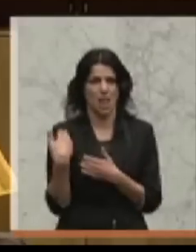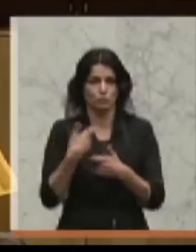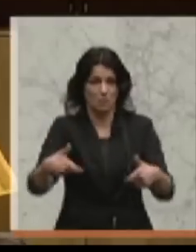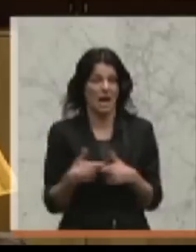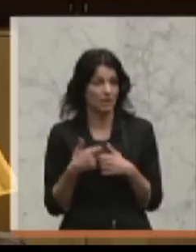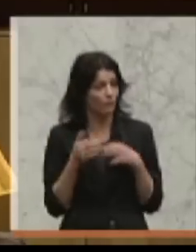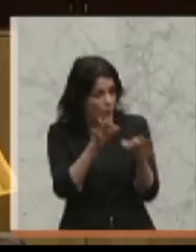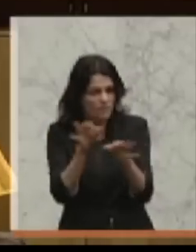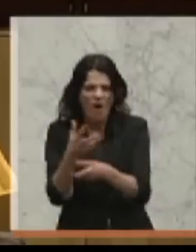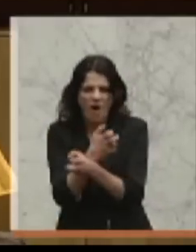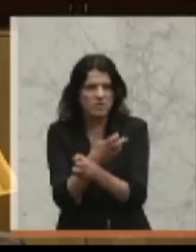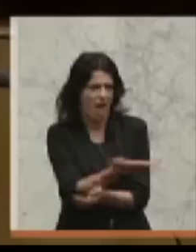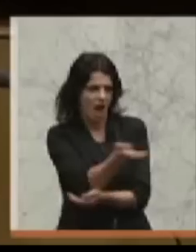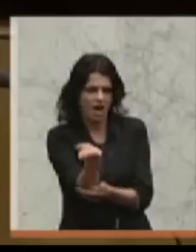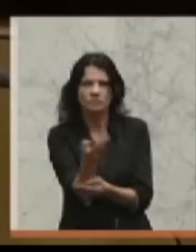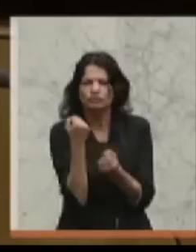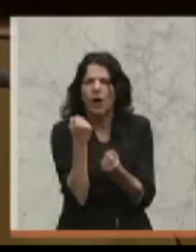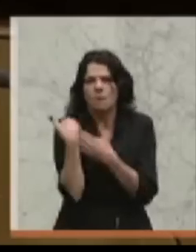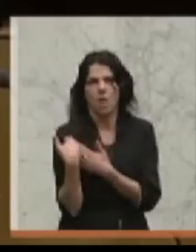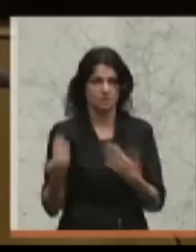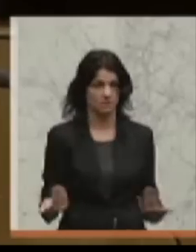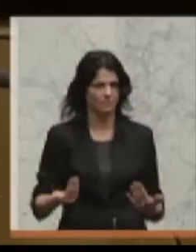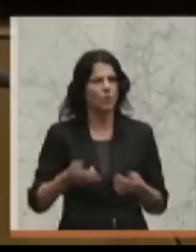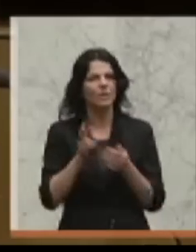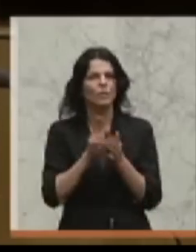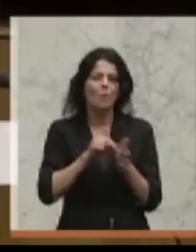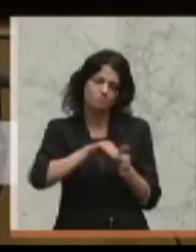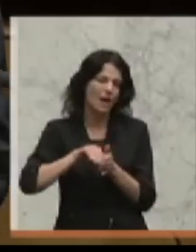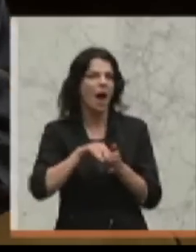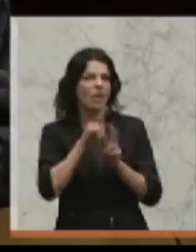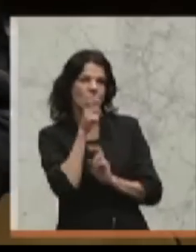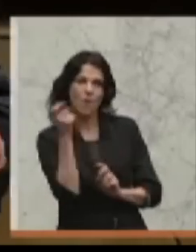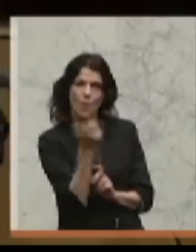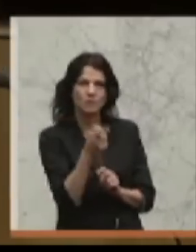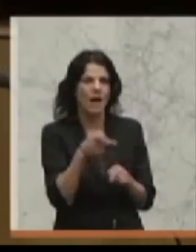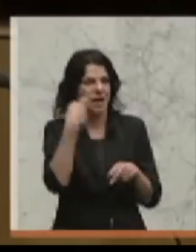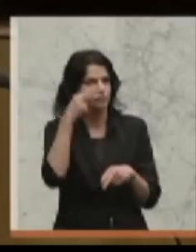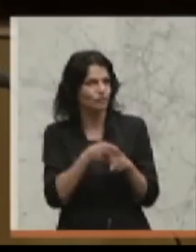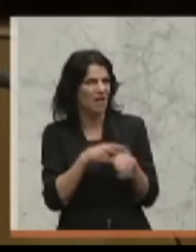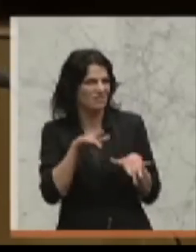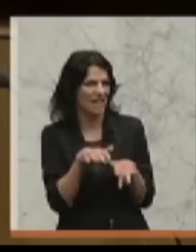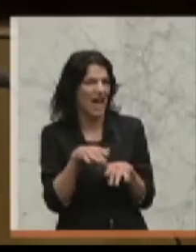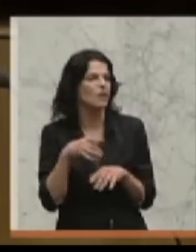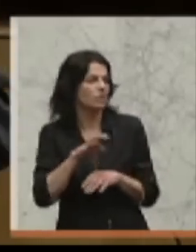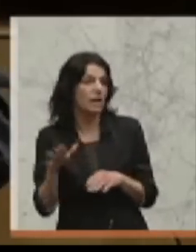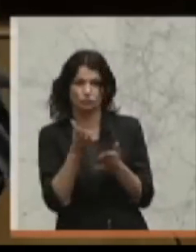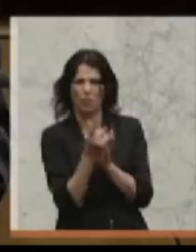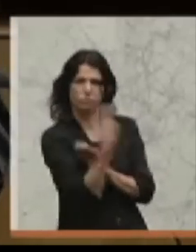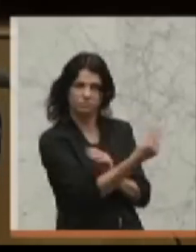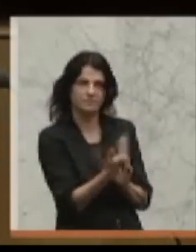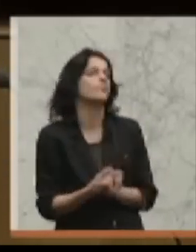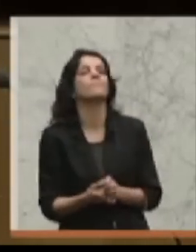Österreicherinnen und Österreicher belasten. Und dann noch ein Wort zum Herrn Staatssekretär Schieder, der sich schon verabschiedet hat. Der hat hier gesagt,